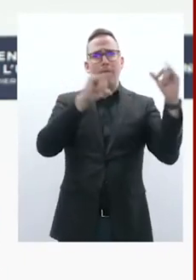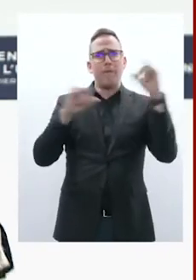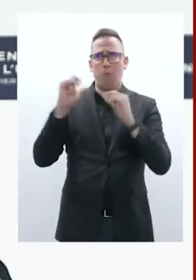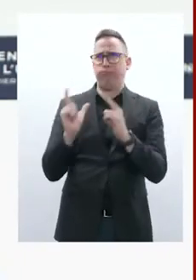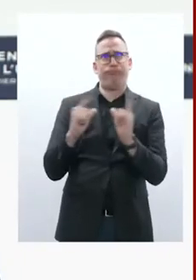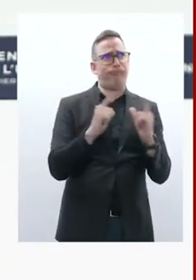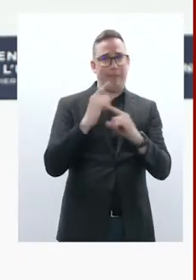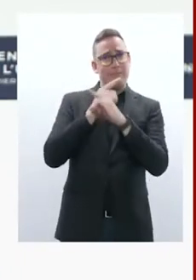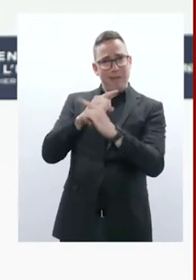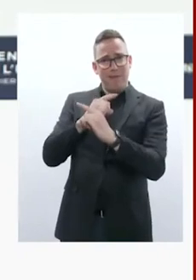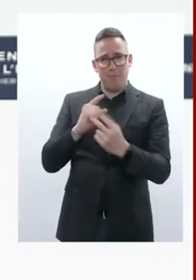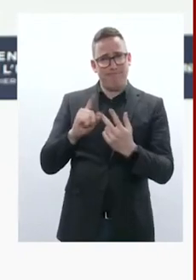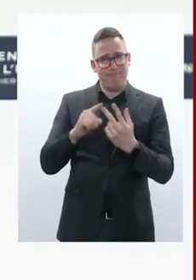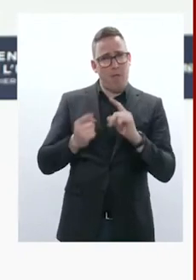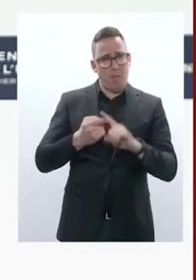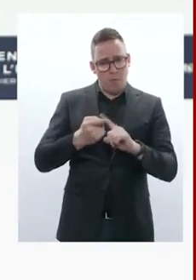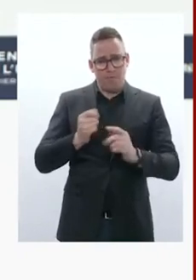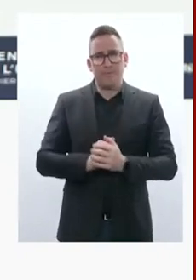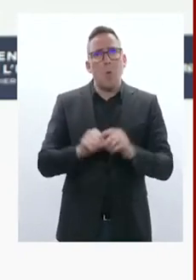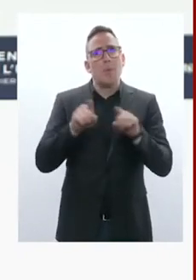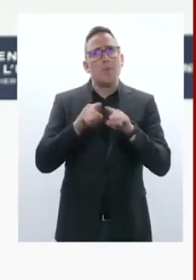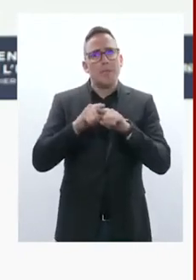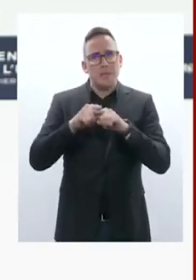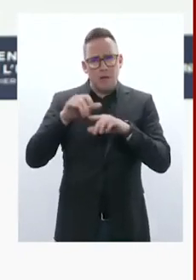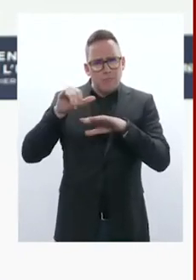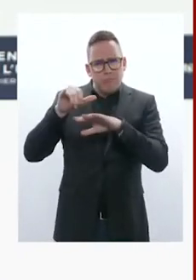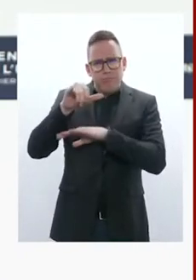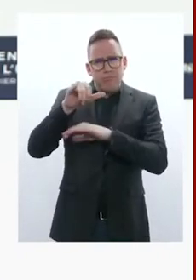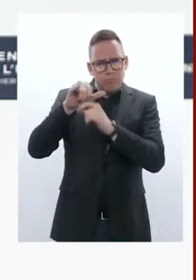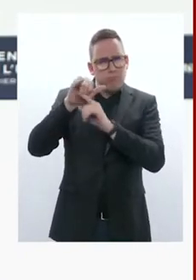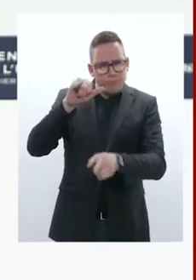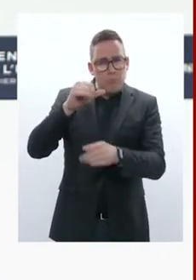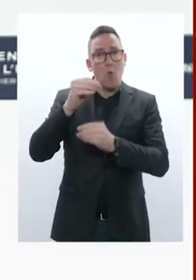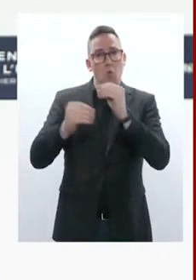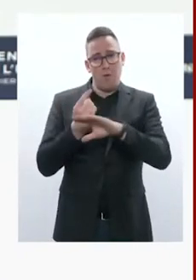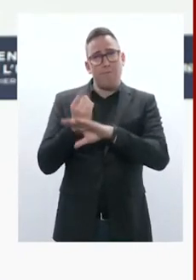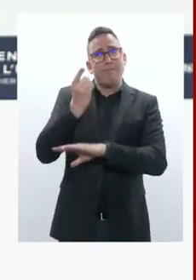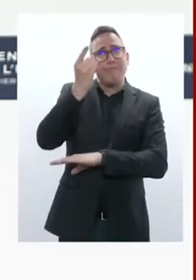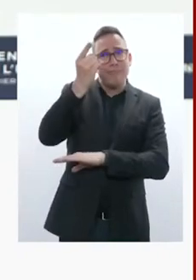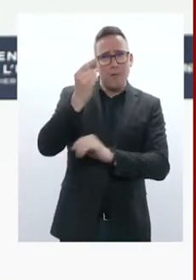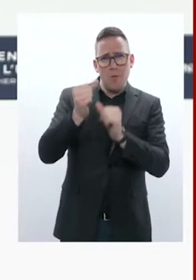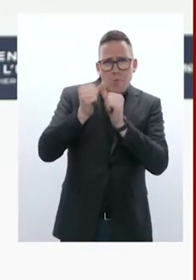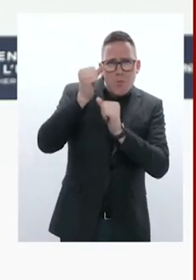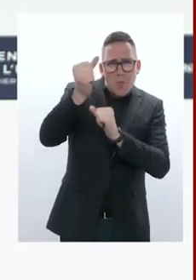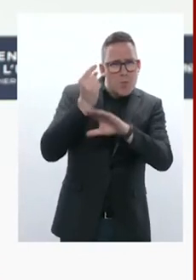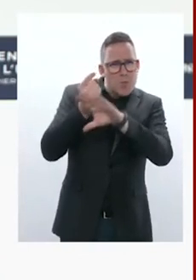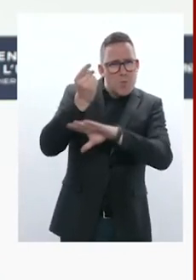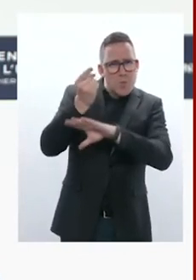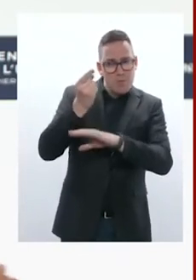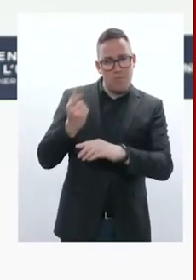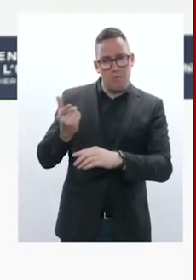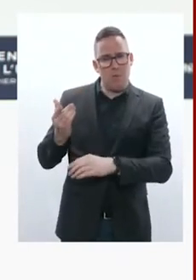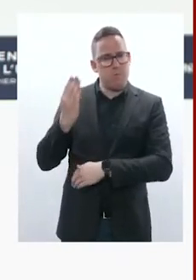et bombes à moyenne et longue portée qui sont extrêmement importantes pour les Ukrainiens et sur lesquels les besoins sont